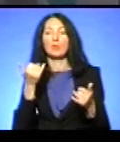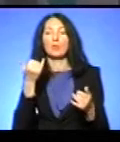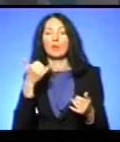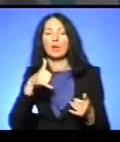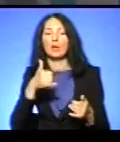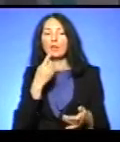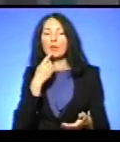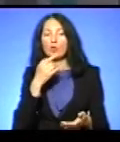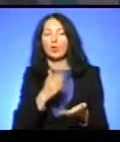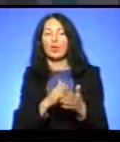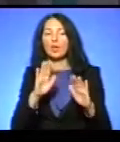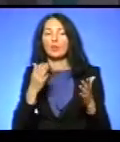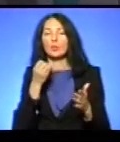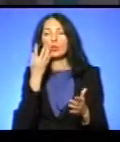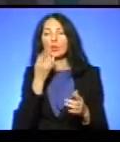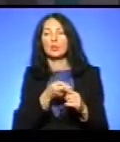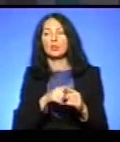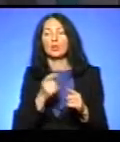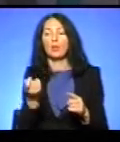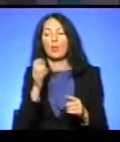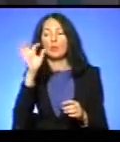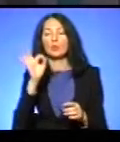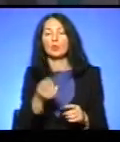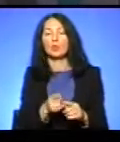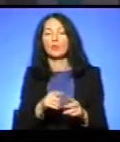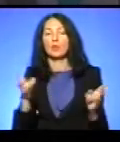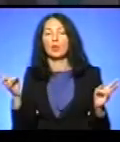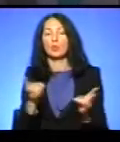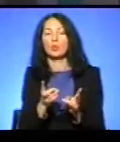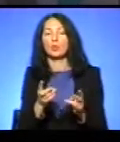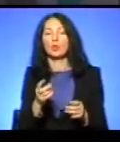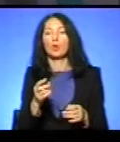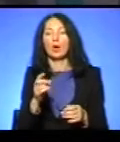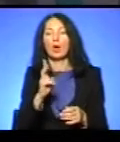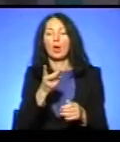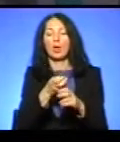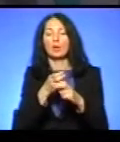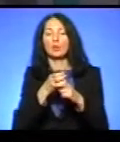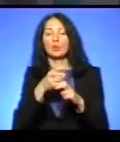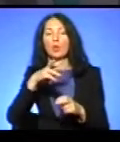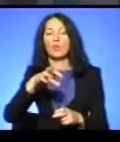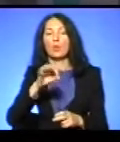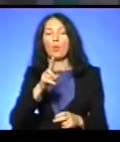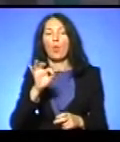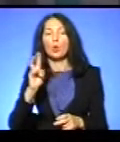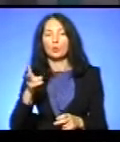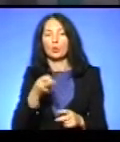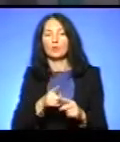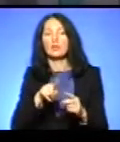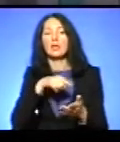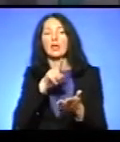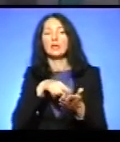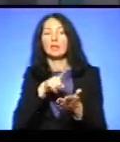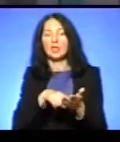дуже мало відсотків, але що це, власне, потрібно сам кістковий мозок. Тобто, тут в цій анкеті,